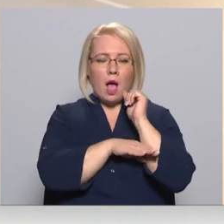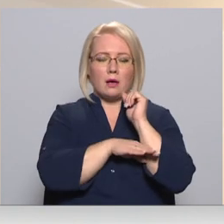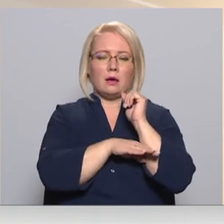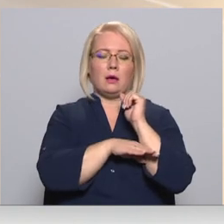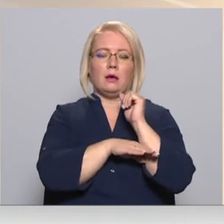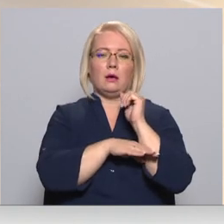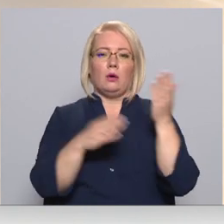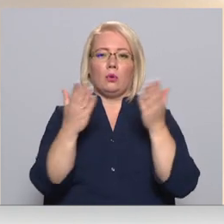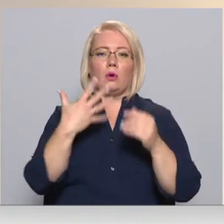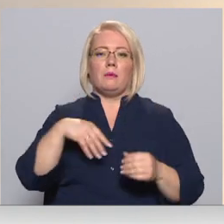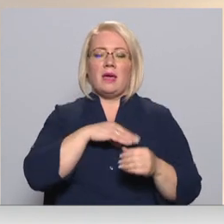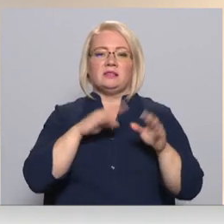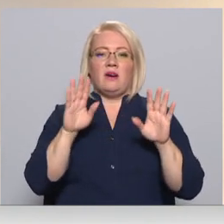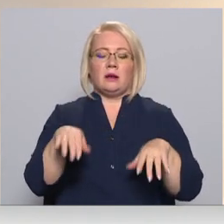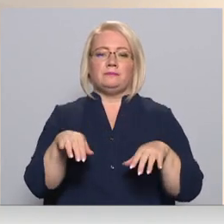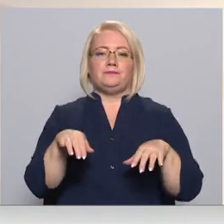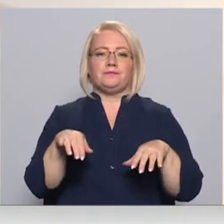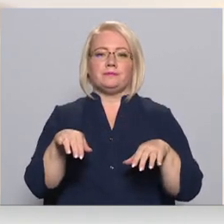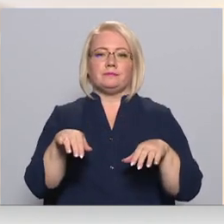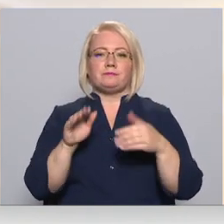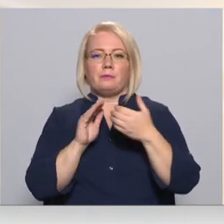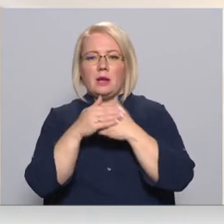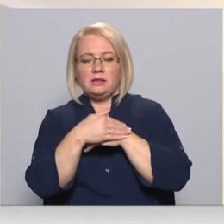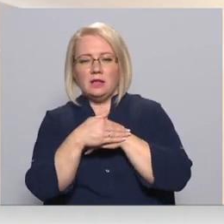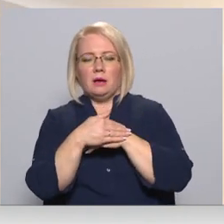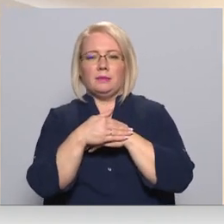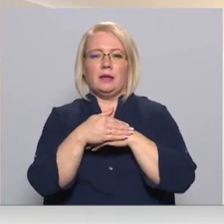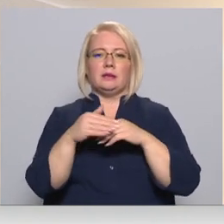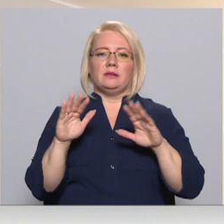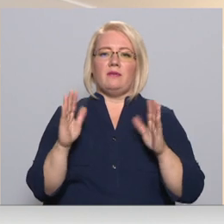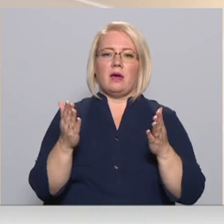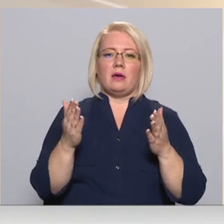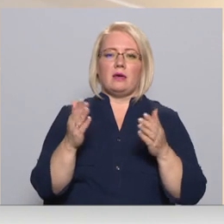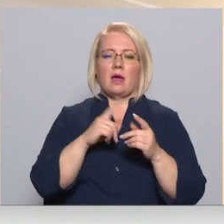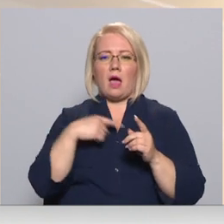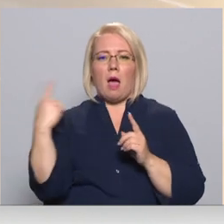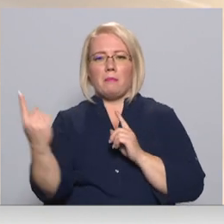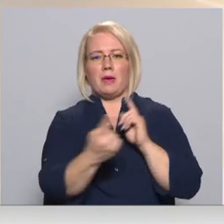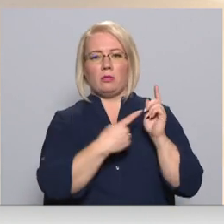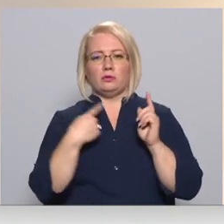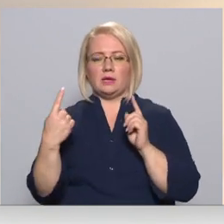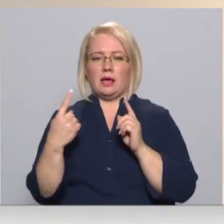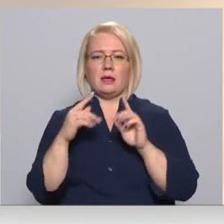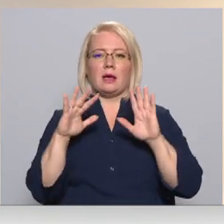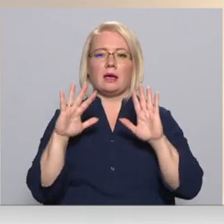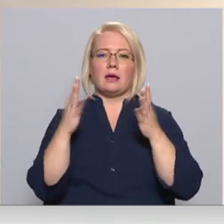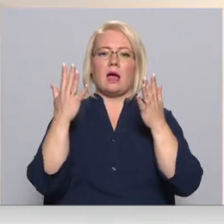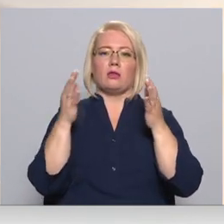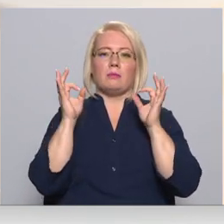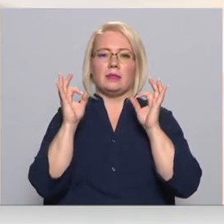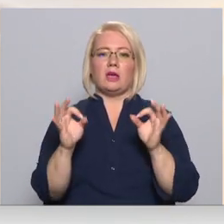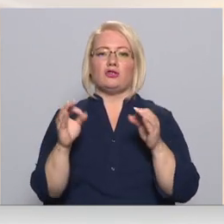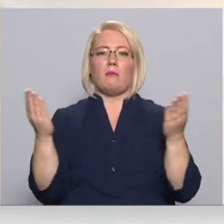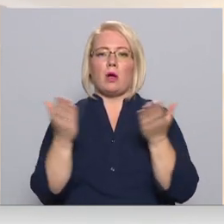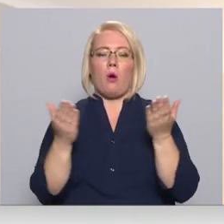mēs varam paslēties vai apiet uz rīņķi, ja nu gadījumā tiešām